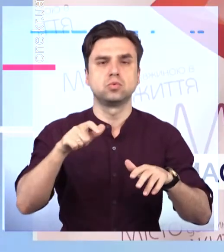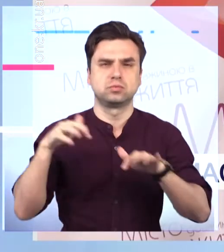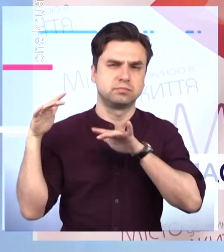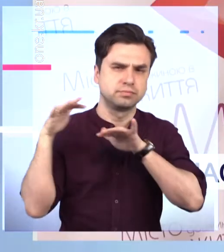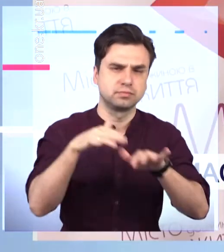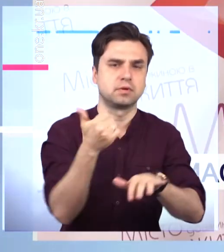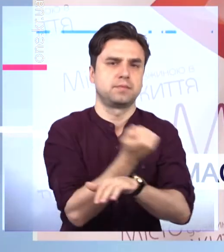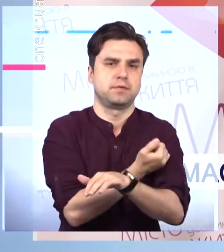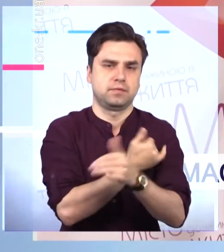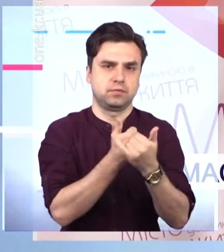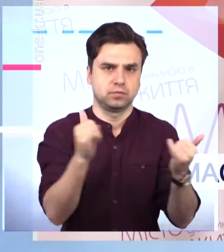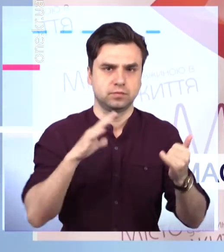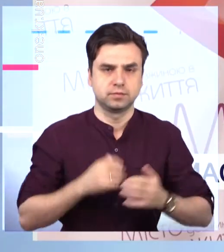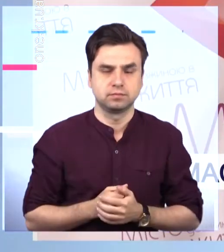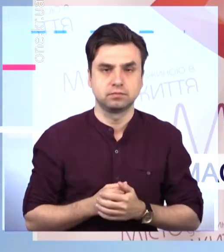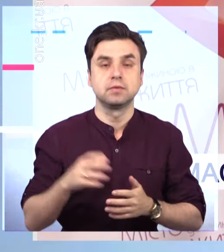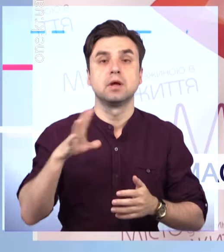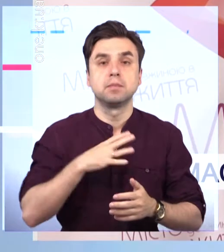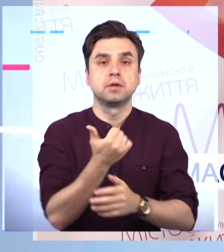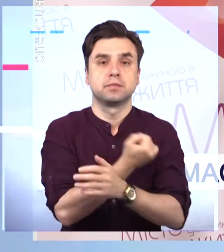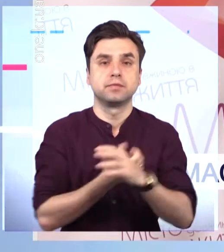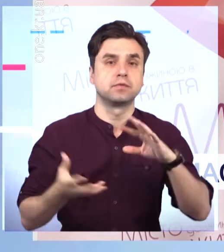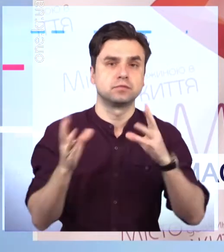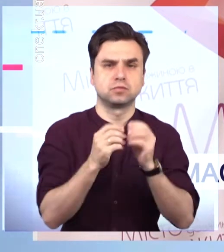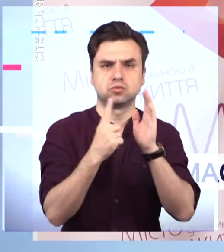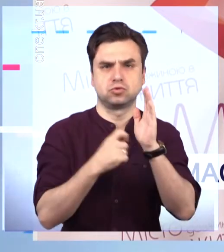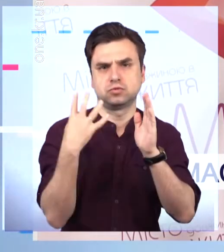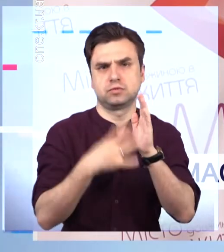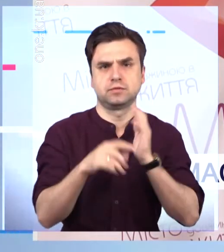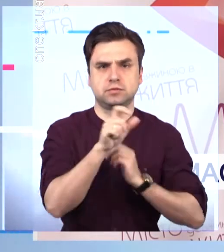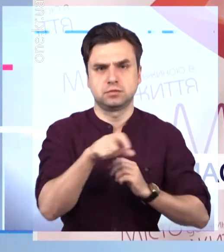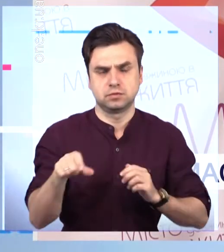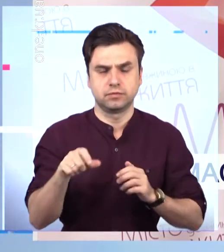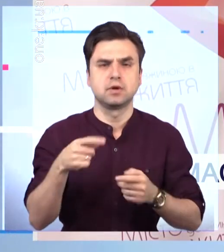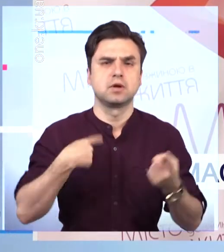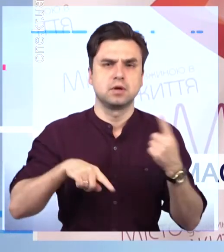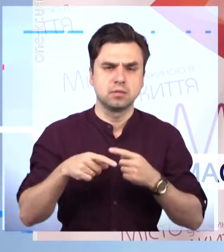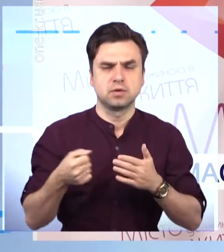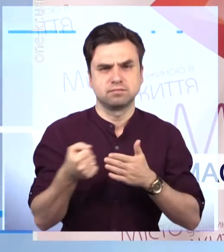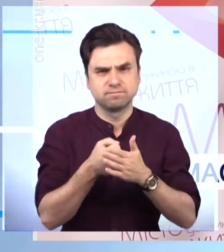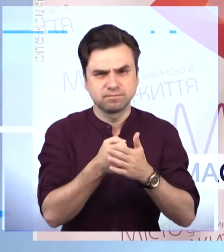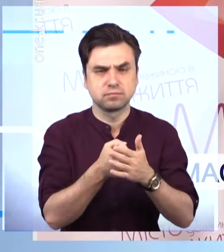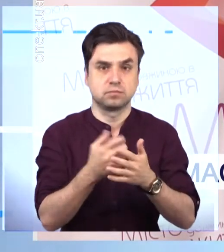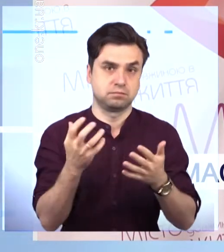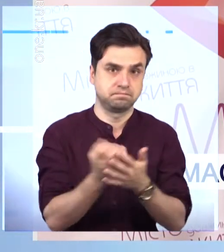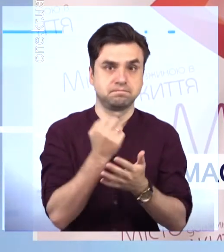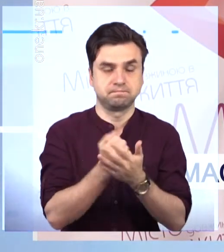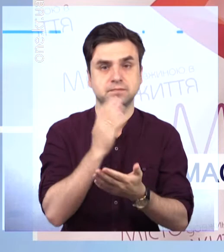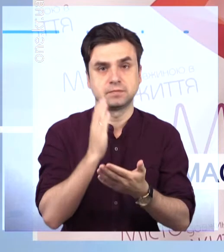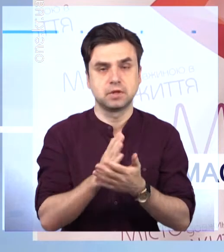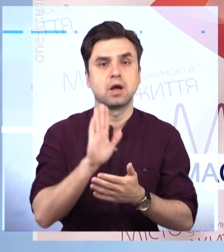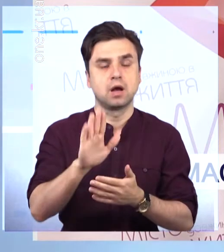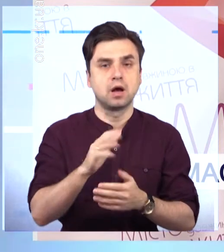Вакцинировано дополнительно 698 чоловік. Друзі, ми боремося і результати є. Але прививки робити